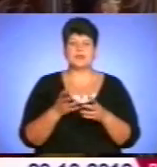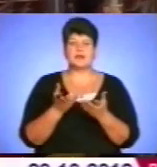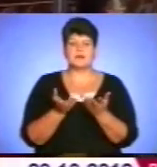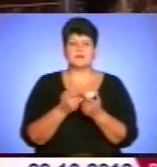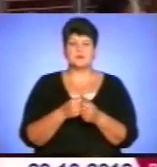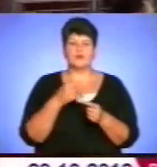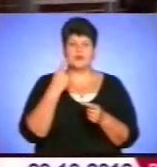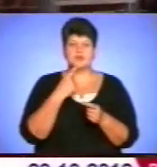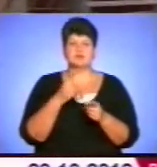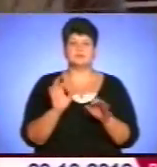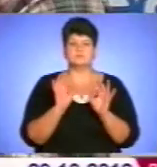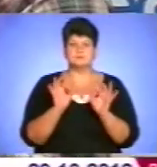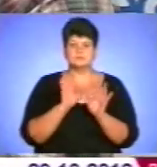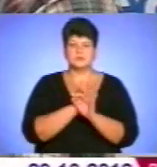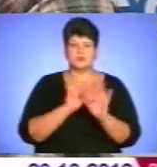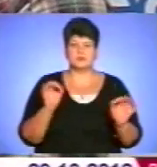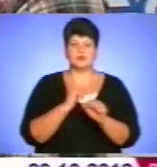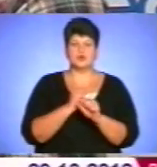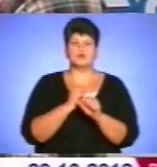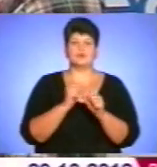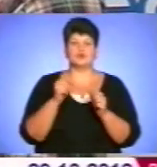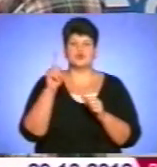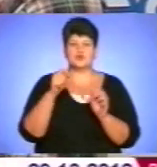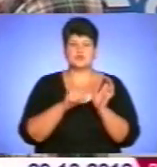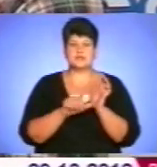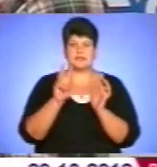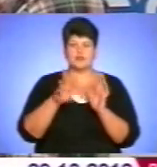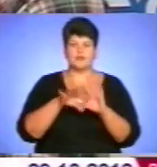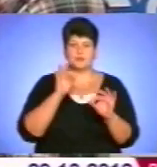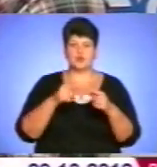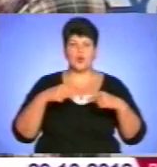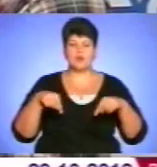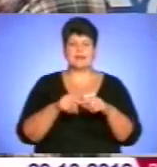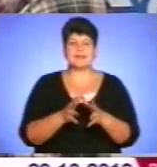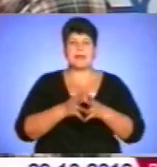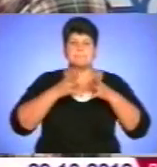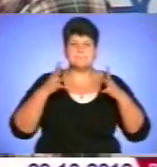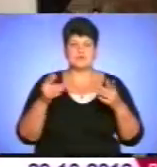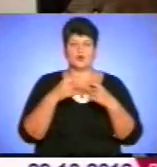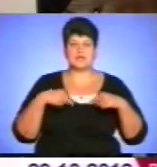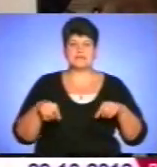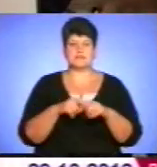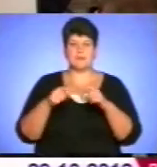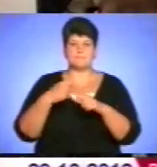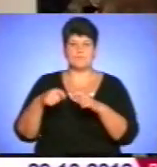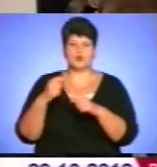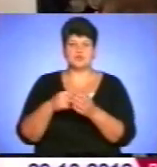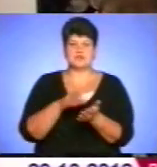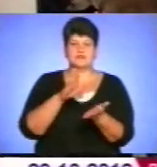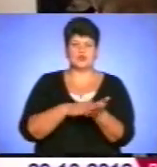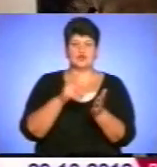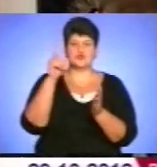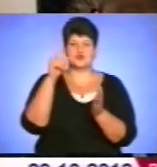злагоджену роботу 163-го виборчого округу і каже, що найбільше організаційних порушень зафіксовано на